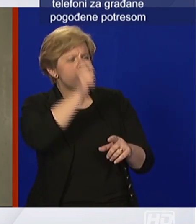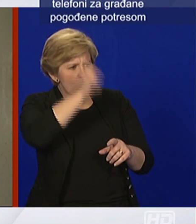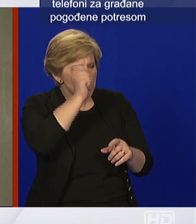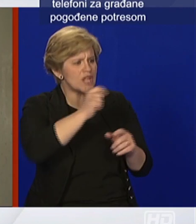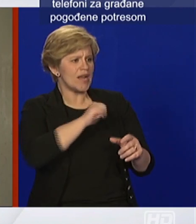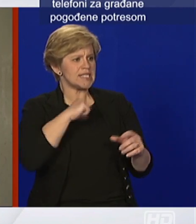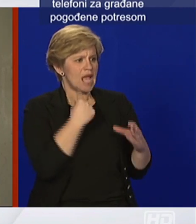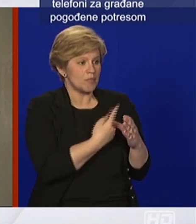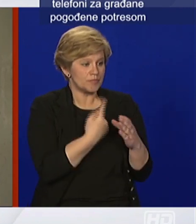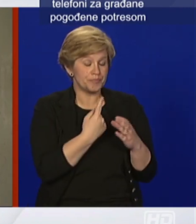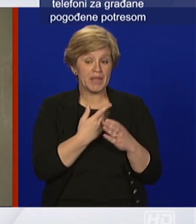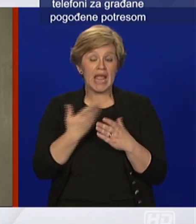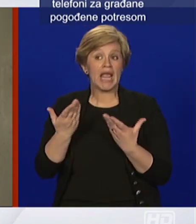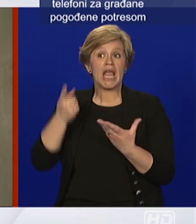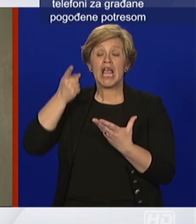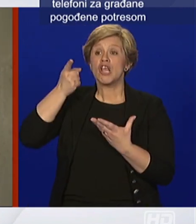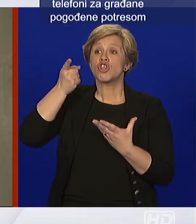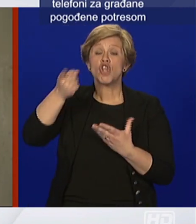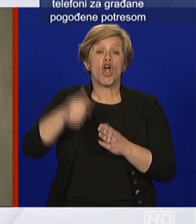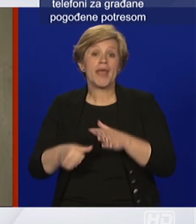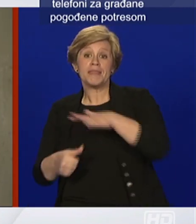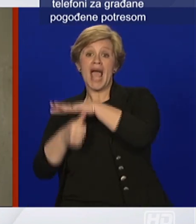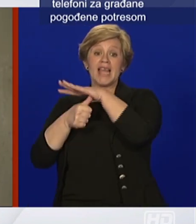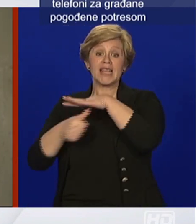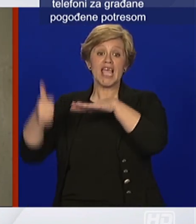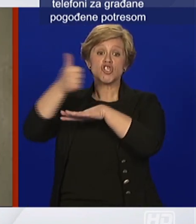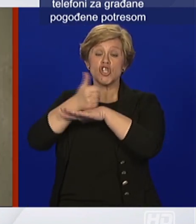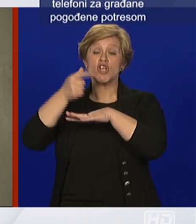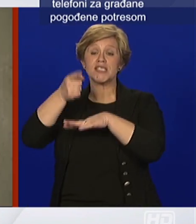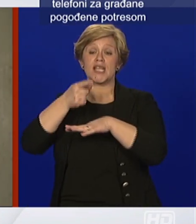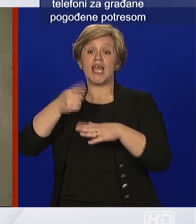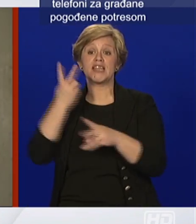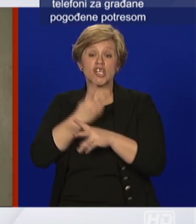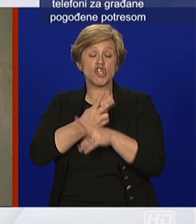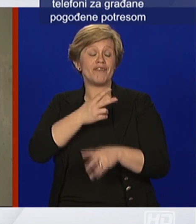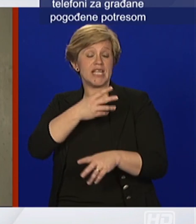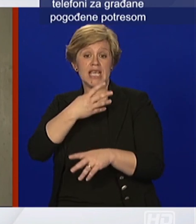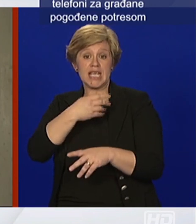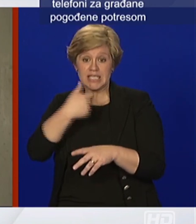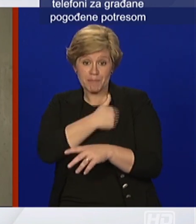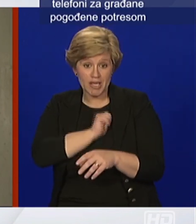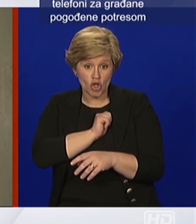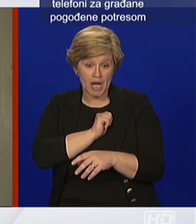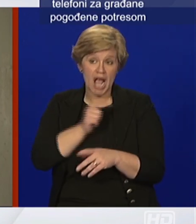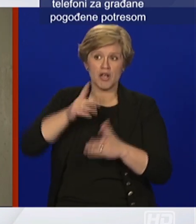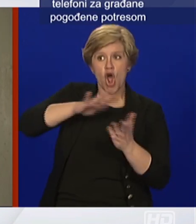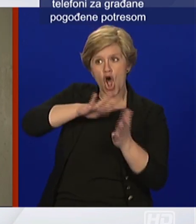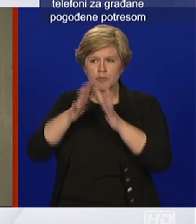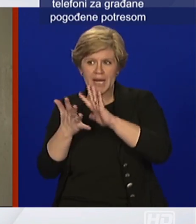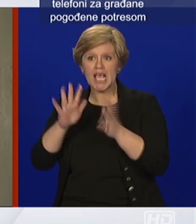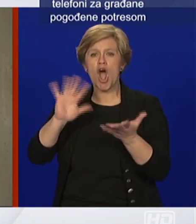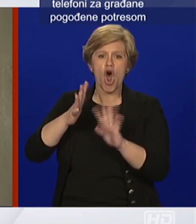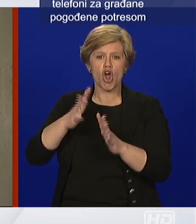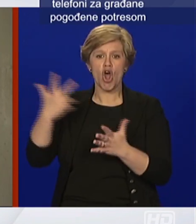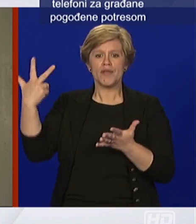nadležnost državnog inspektorata po zadnjim podacima negdje više od otprilike tri tisuće